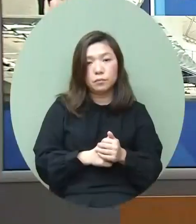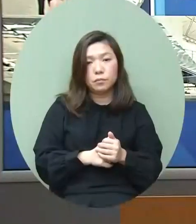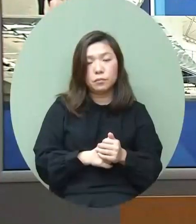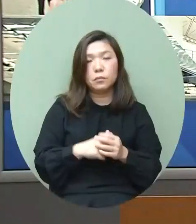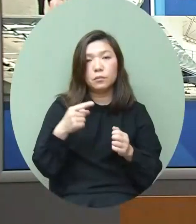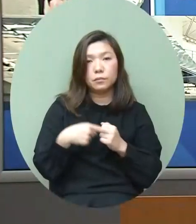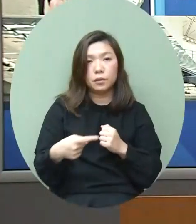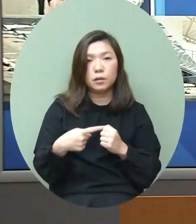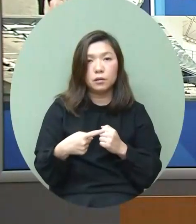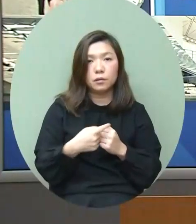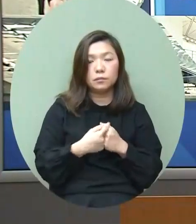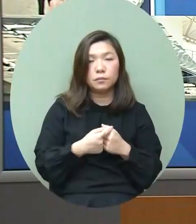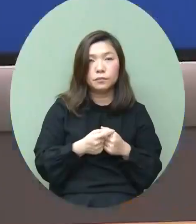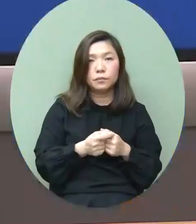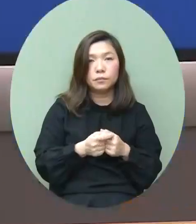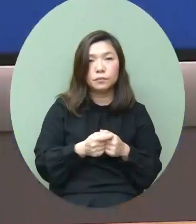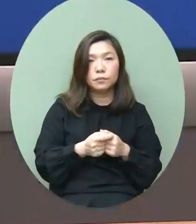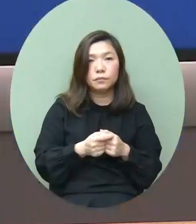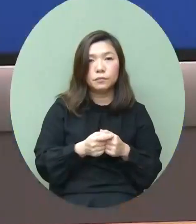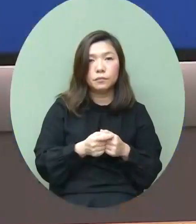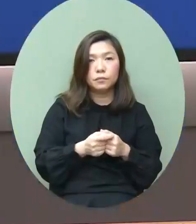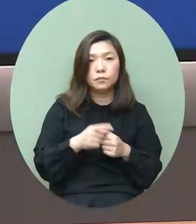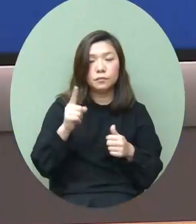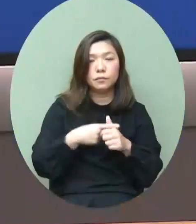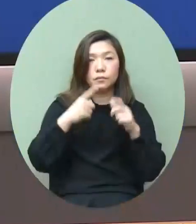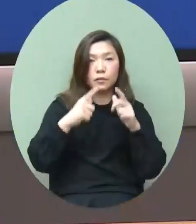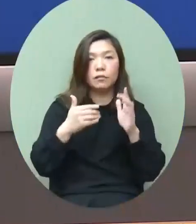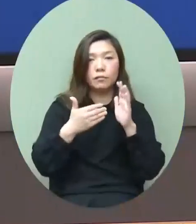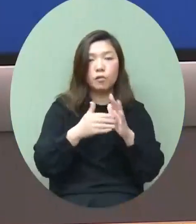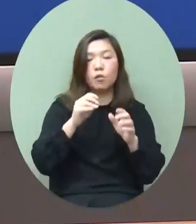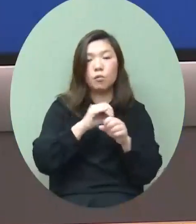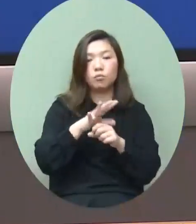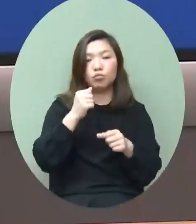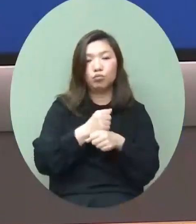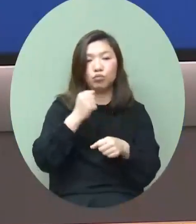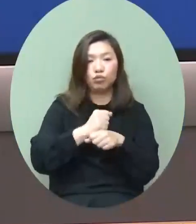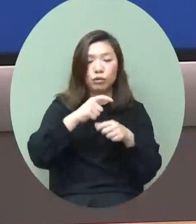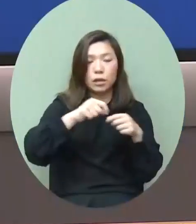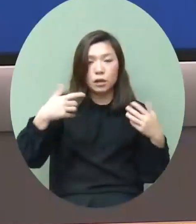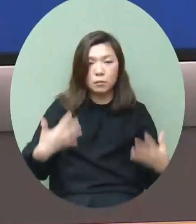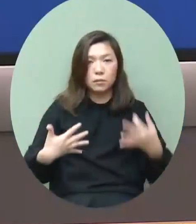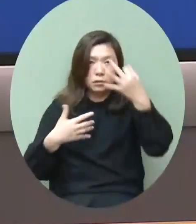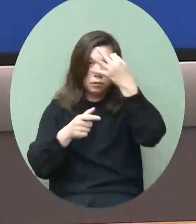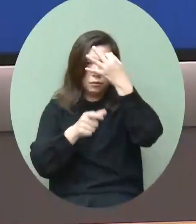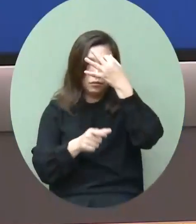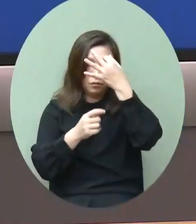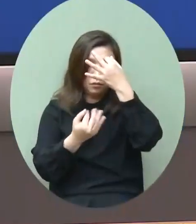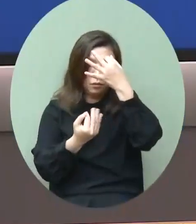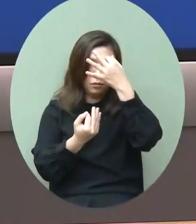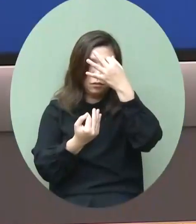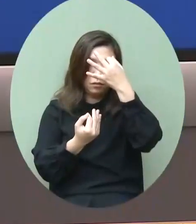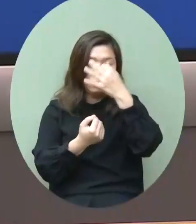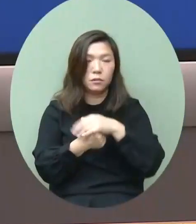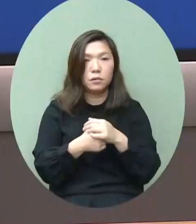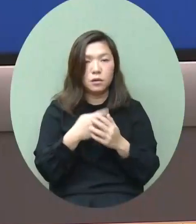第一就是我先回答關於防疫服務包的工作今天是3月30日亦都是按